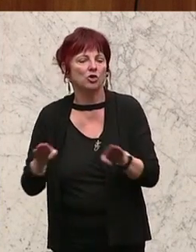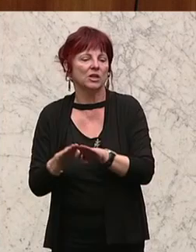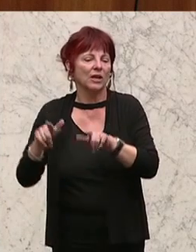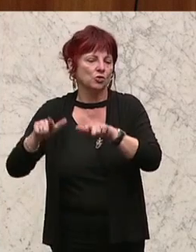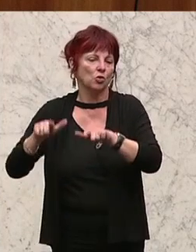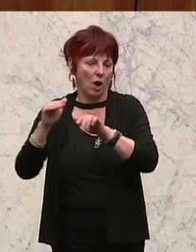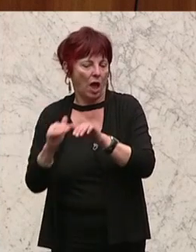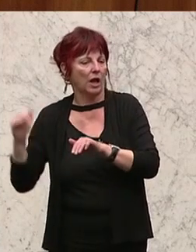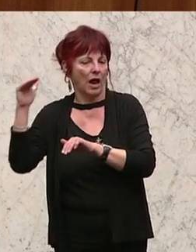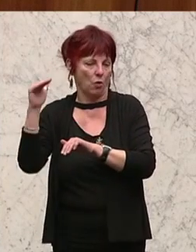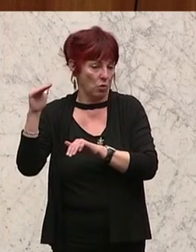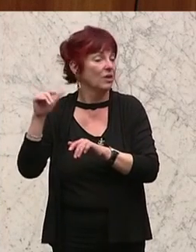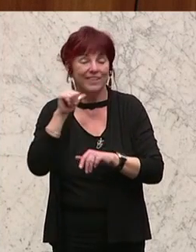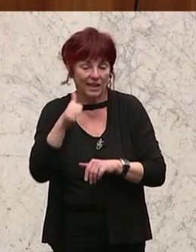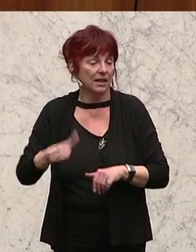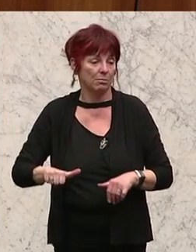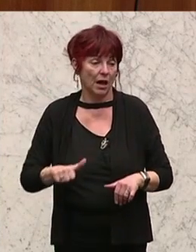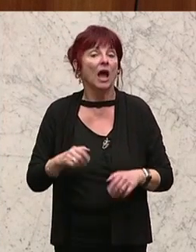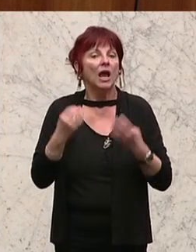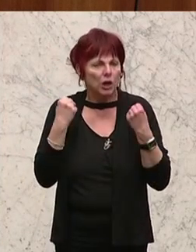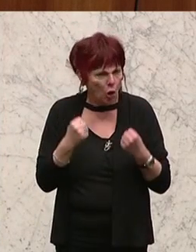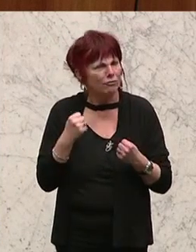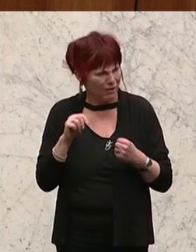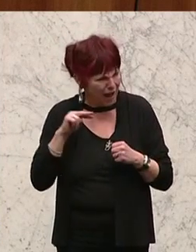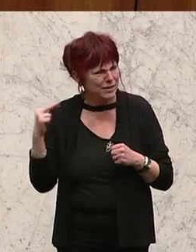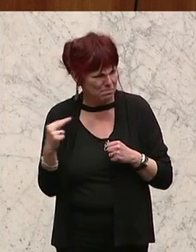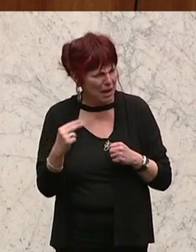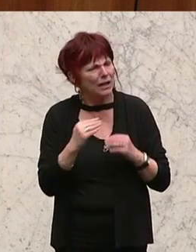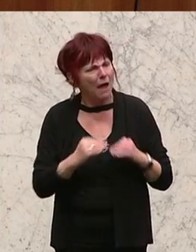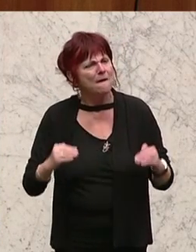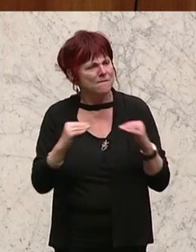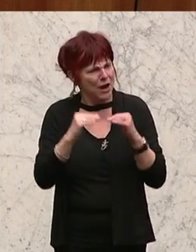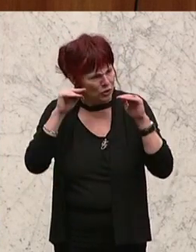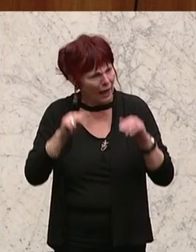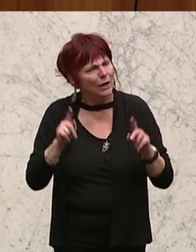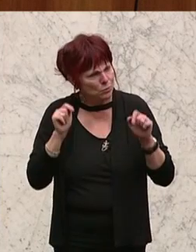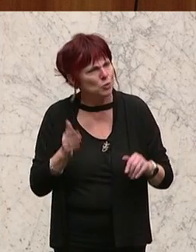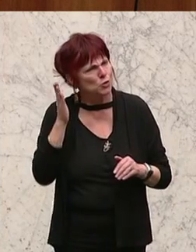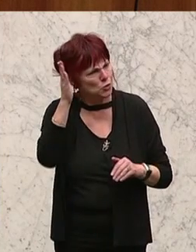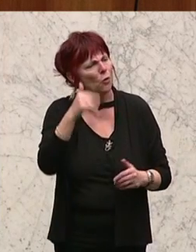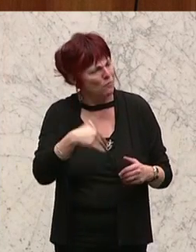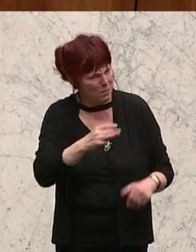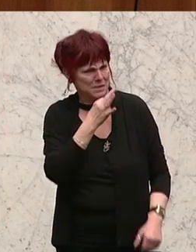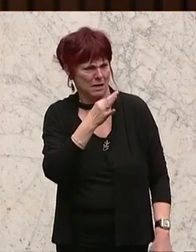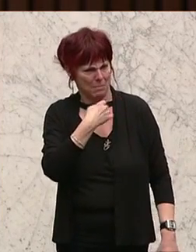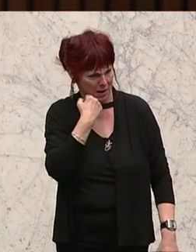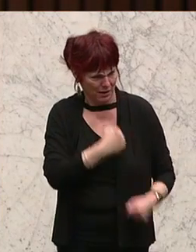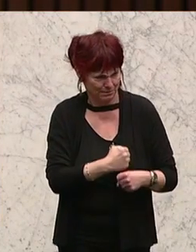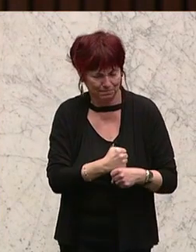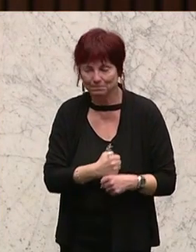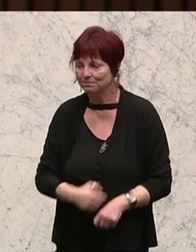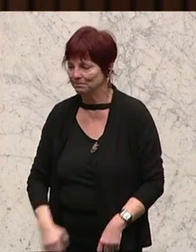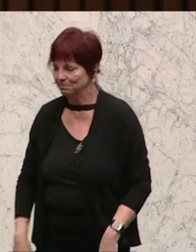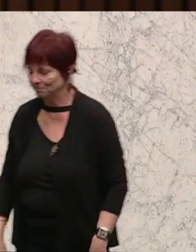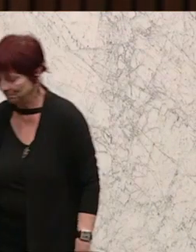fair und gerecht werden wir in der kommenden Zeit nachzudenken haben. Beim Sozialversicherungsrabatt gibt es deshalb keine